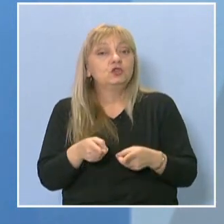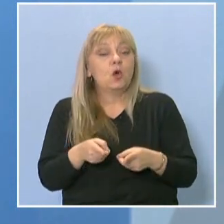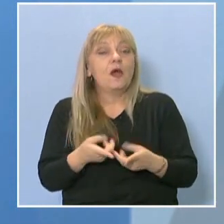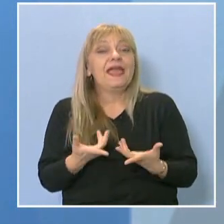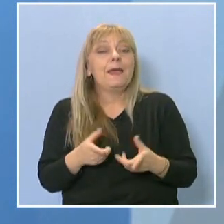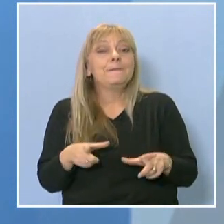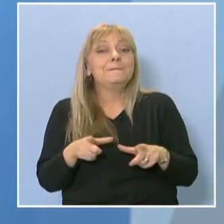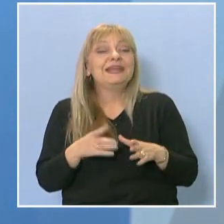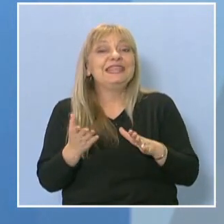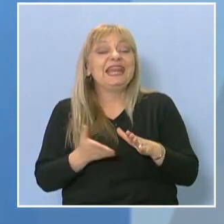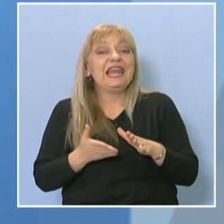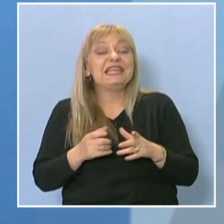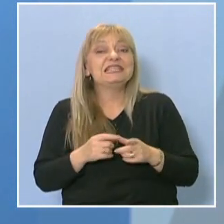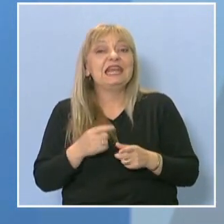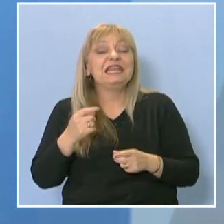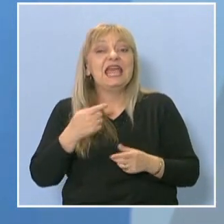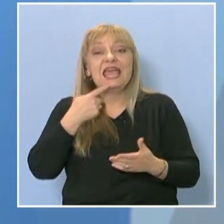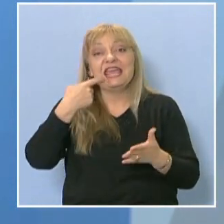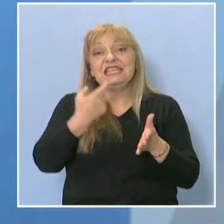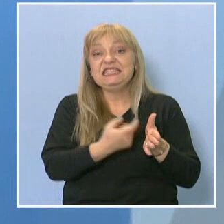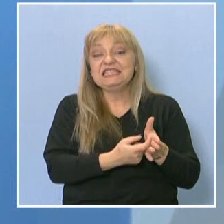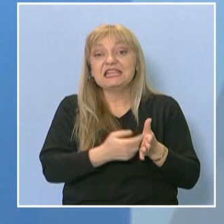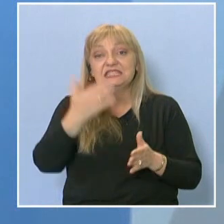материализирания израз на справедливостта.